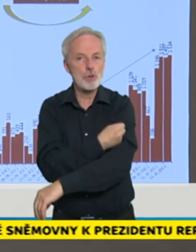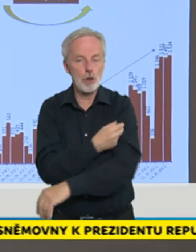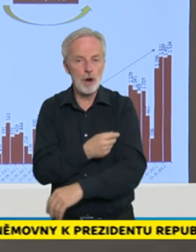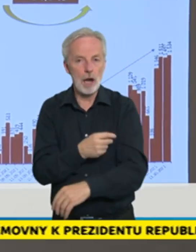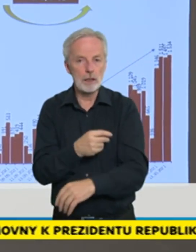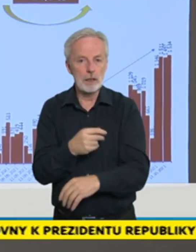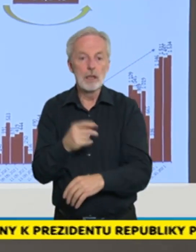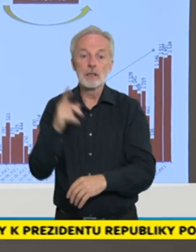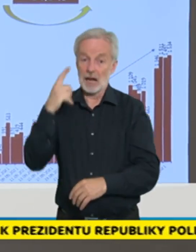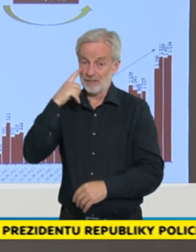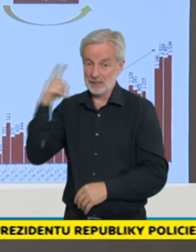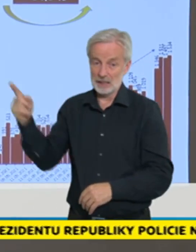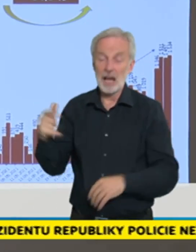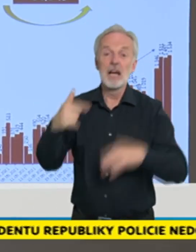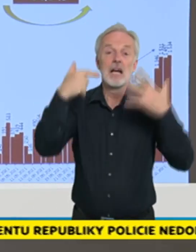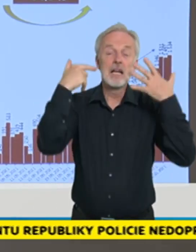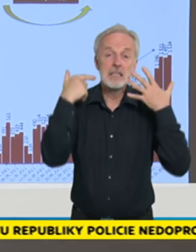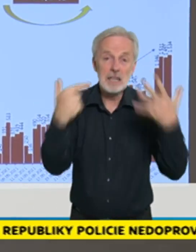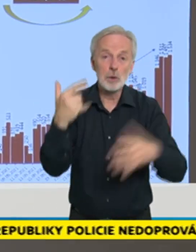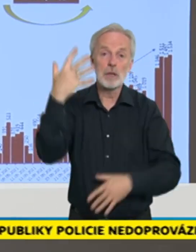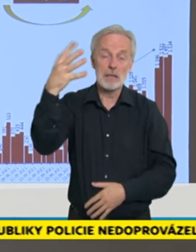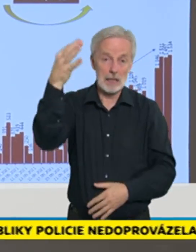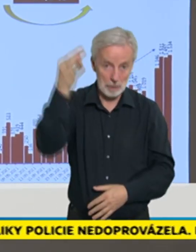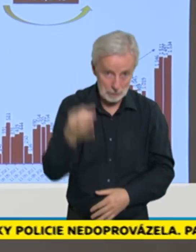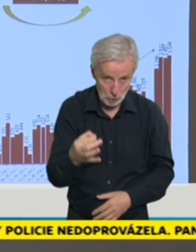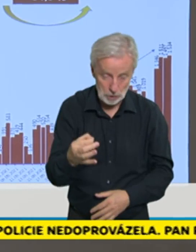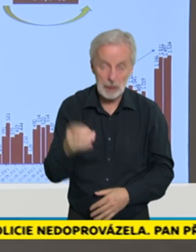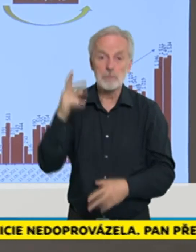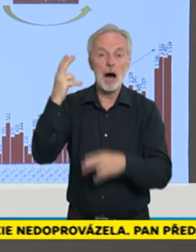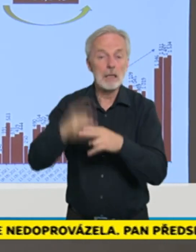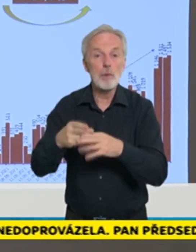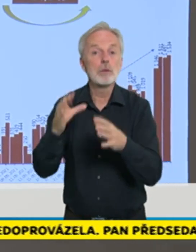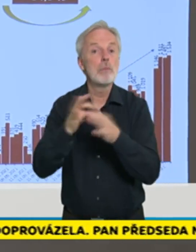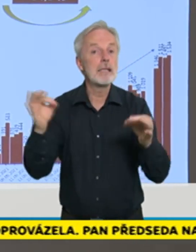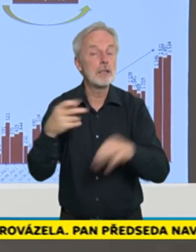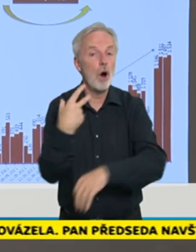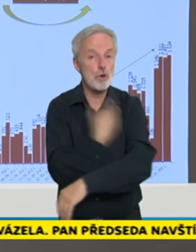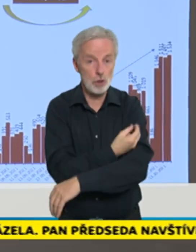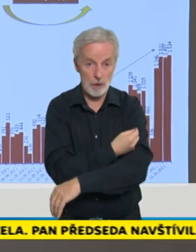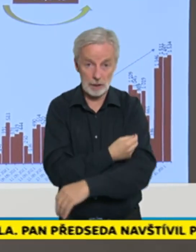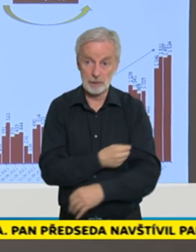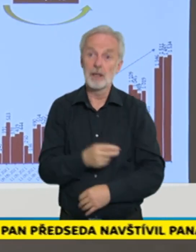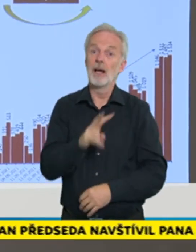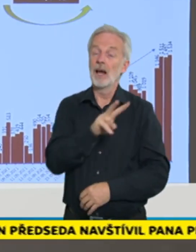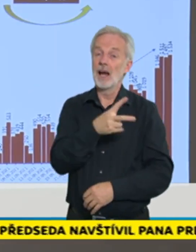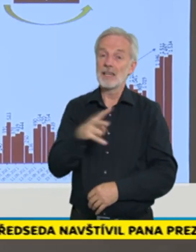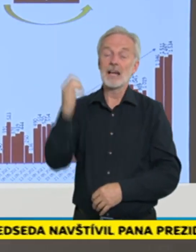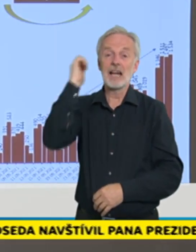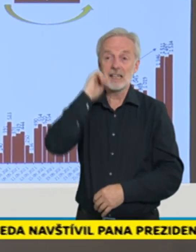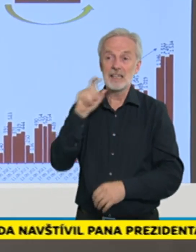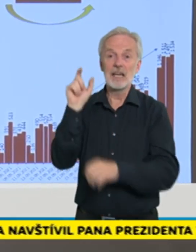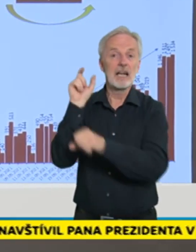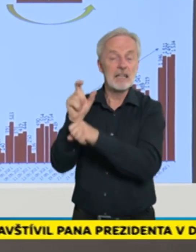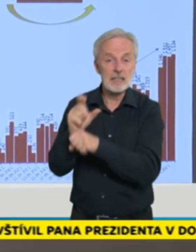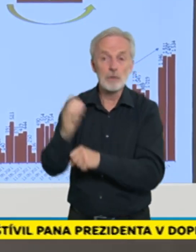neočkovaných nebo nových případů neočkovaných. Někdy toto bývá kritizováno, že samozřejmě očkovaní jsou méně testováni,